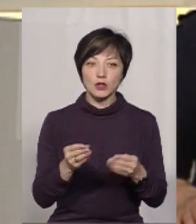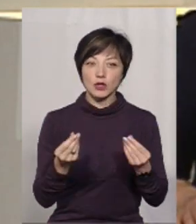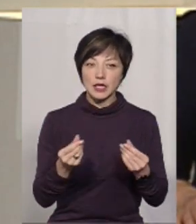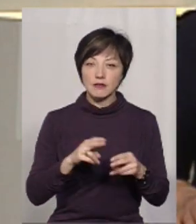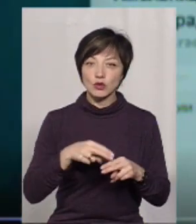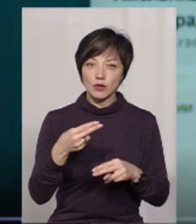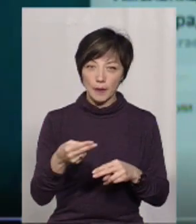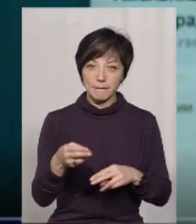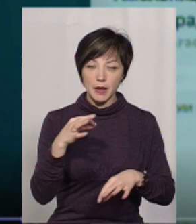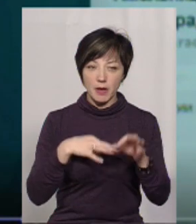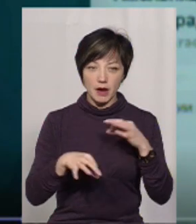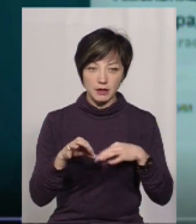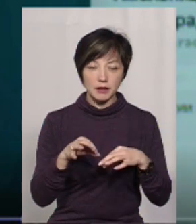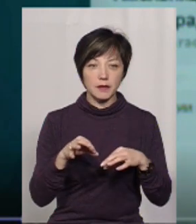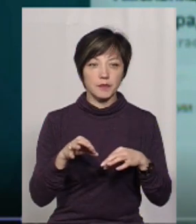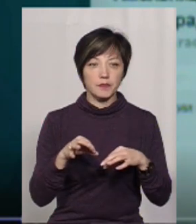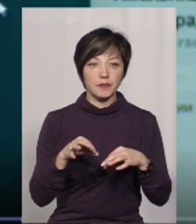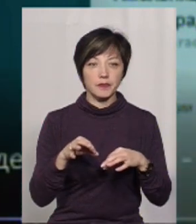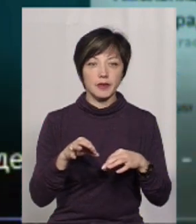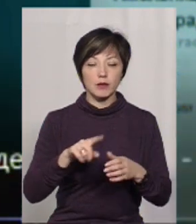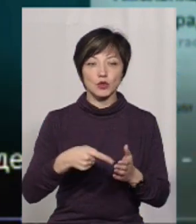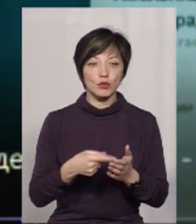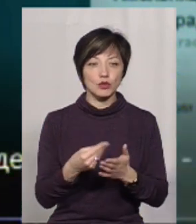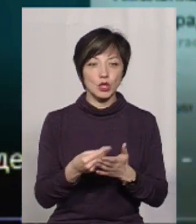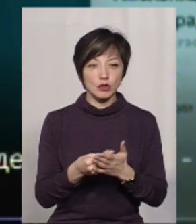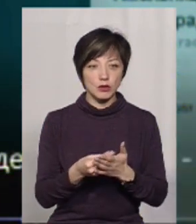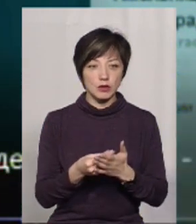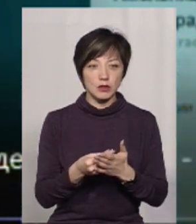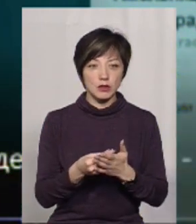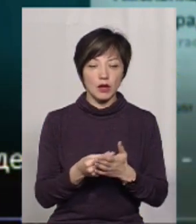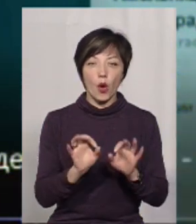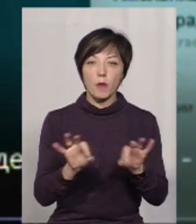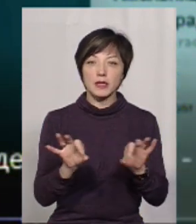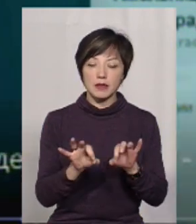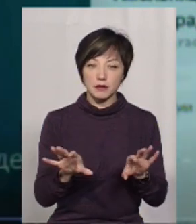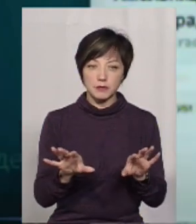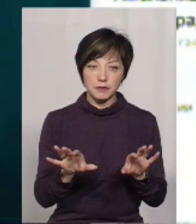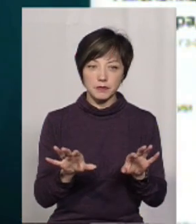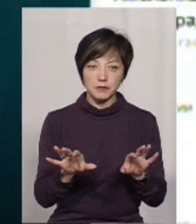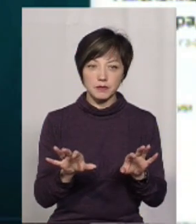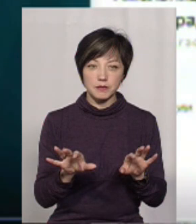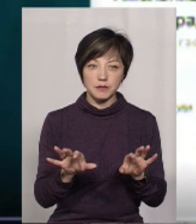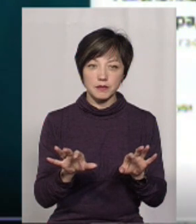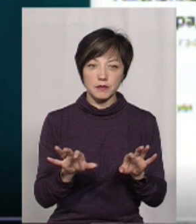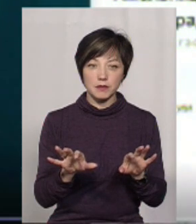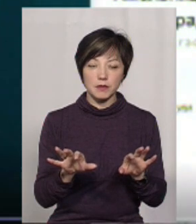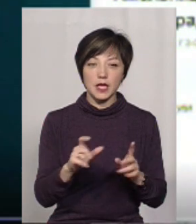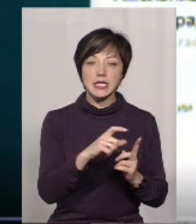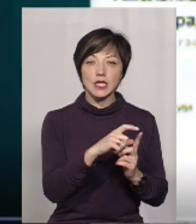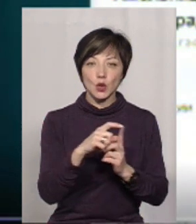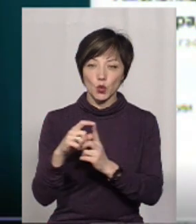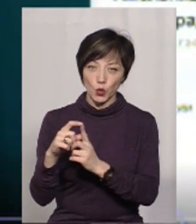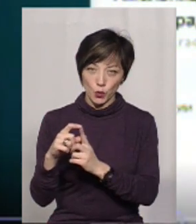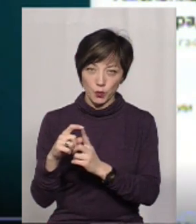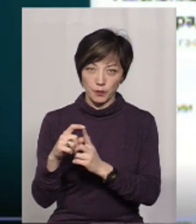грошей на відшкодування препаратів для онкохворих з міського бюджету. Такий коментар. Цитую.